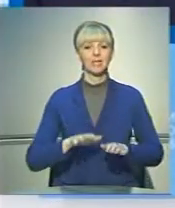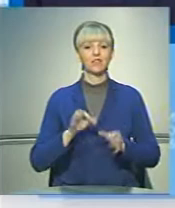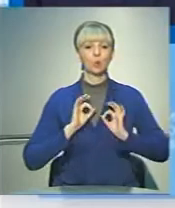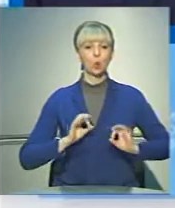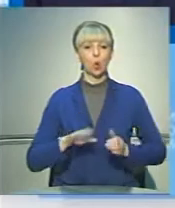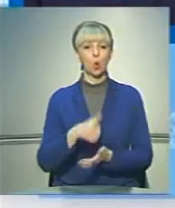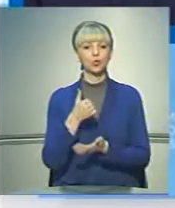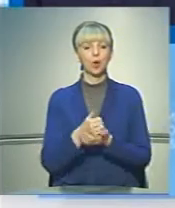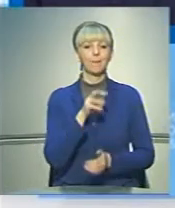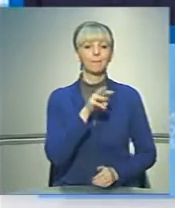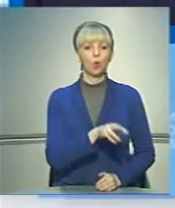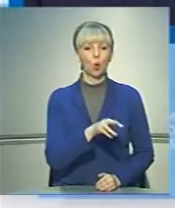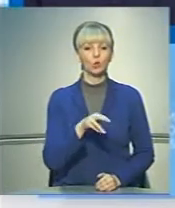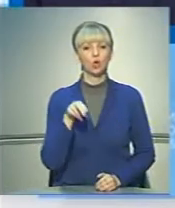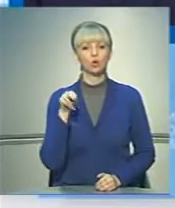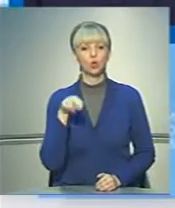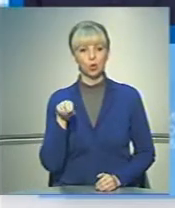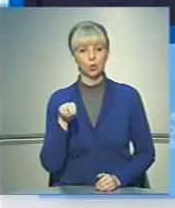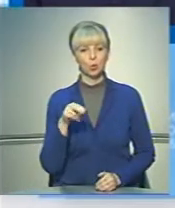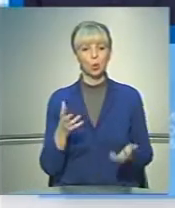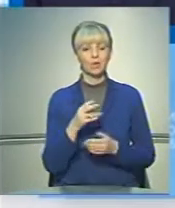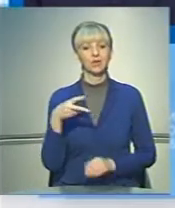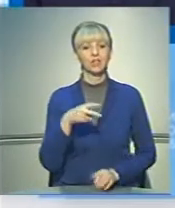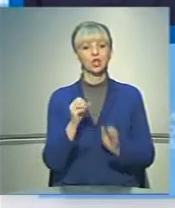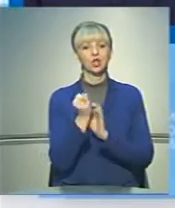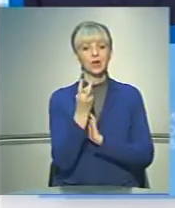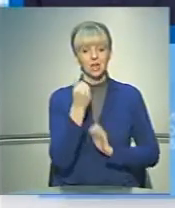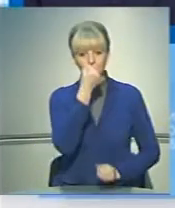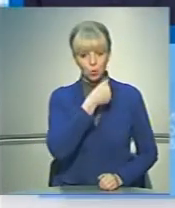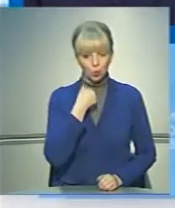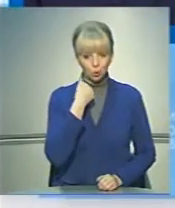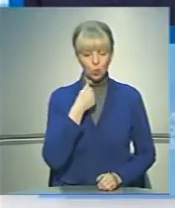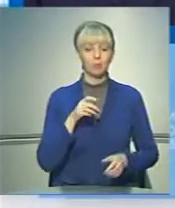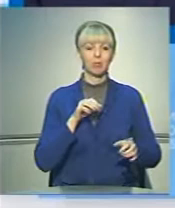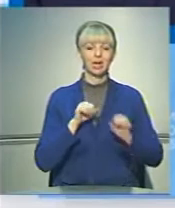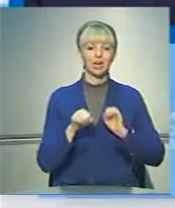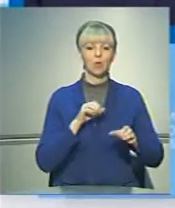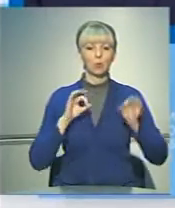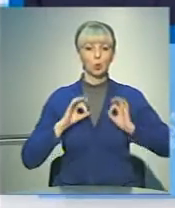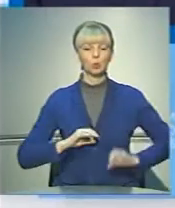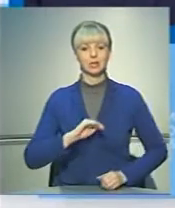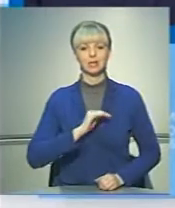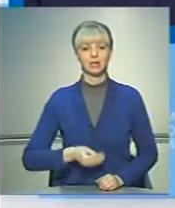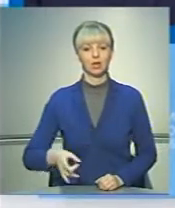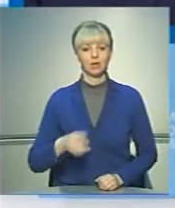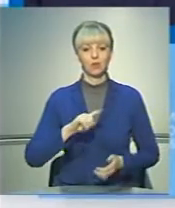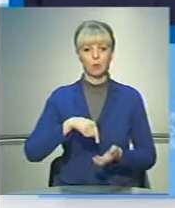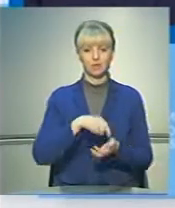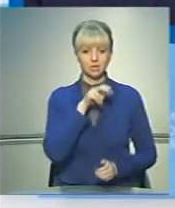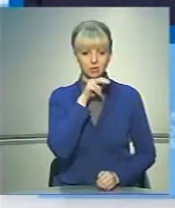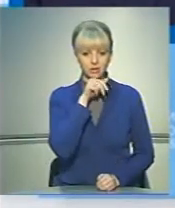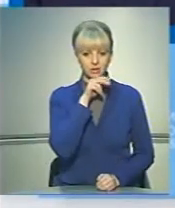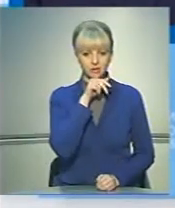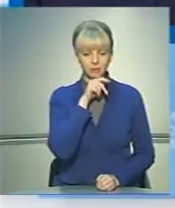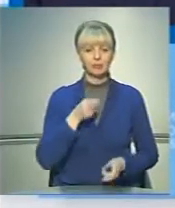прокуратуру очолить Микола Долотко, який з 2012 року керував прокуратурою Садгірського району міста Чернівці.